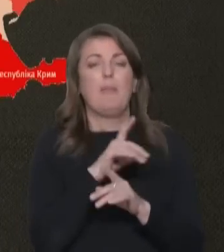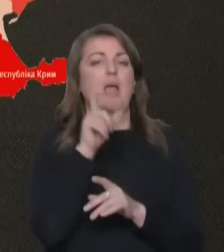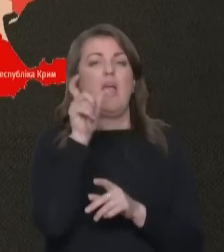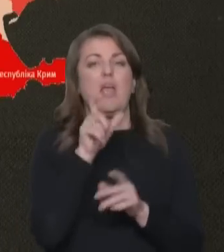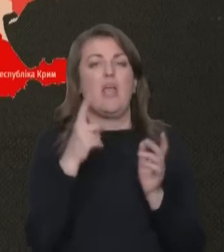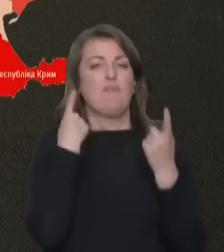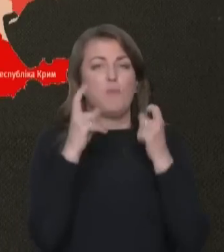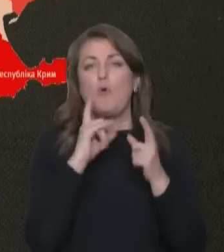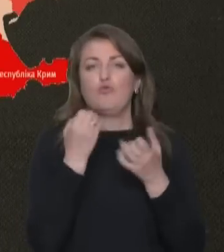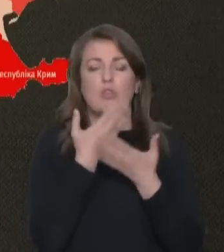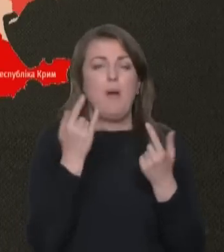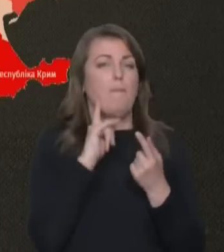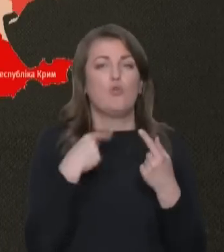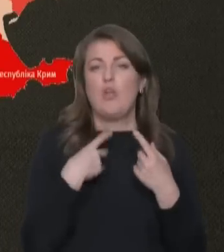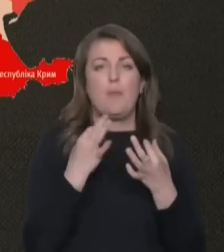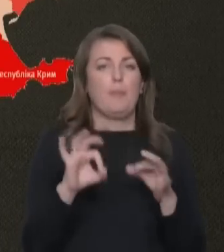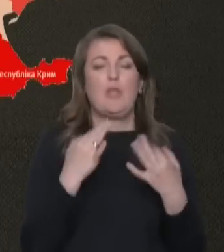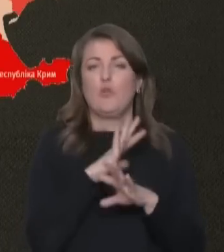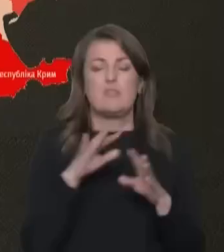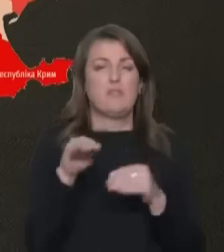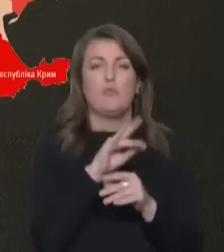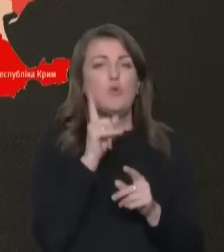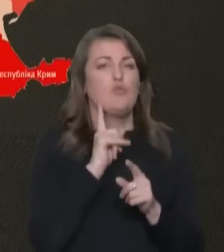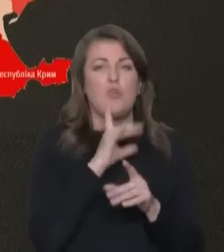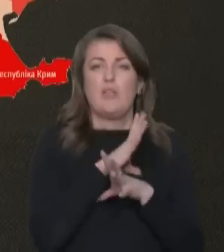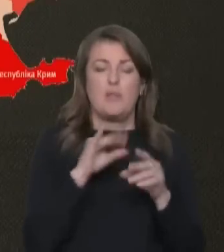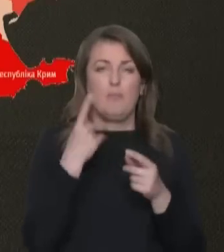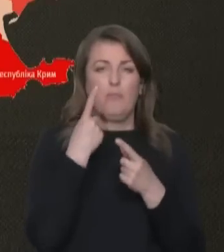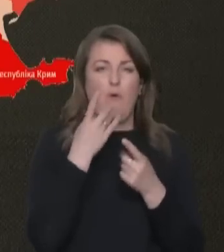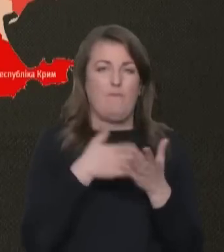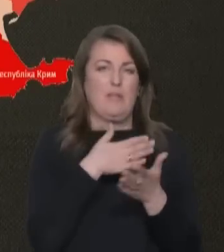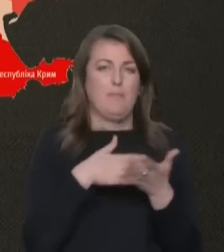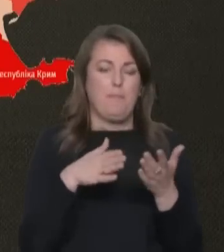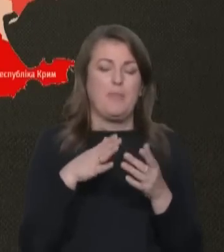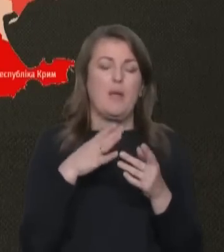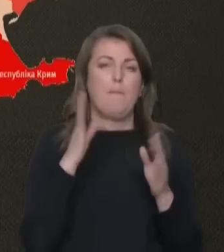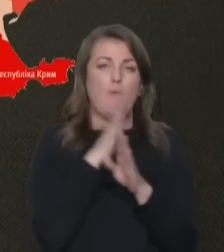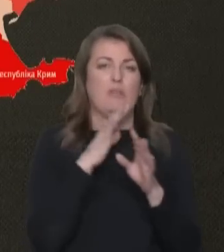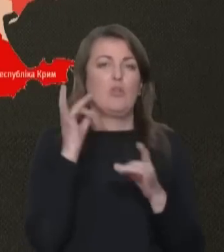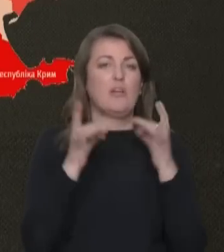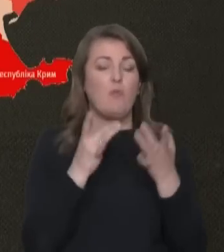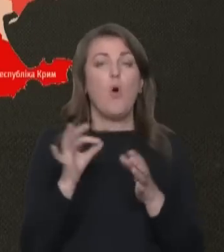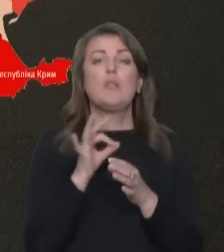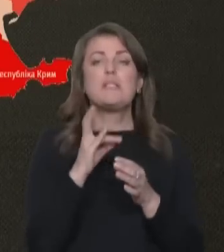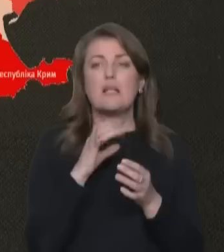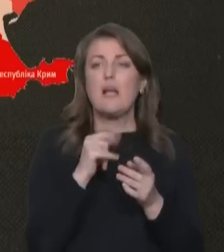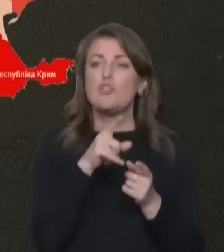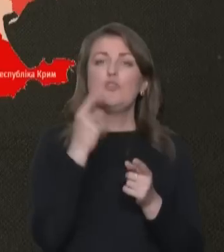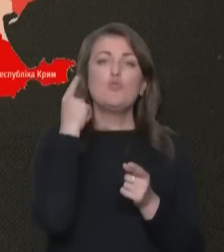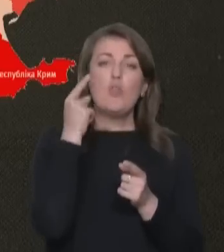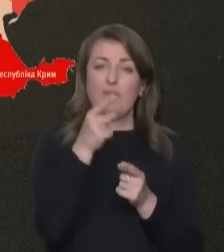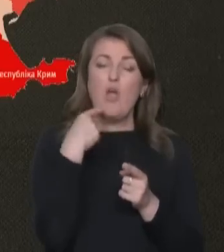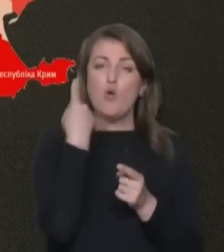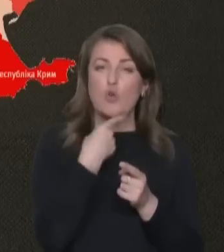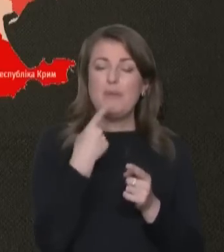поки що немає. Поки що нам не дозволяють піднятися, бо не було ще відкосування повітряної тривоги. Олександр, чи чули ви